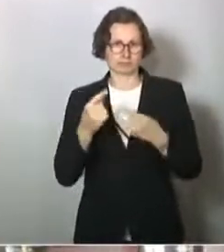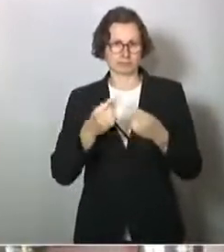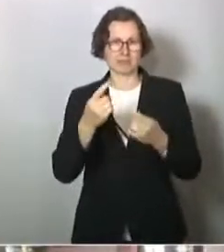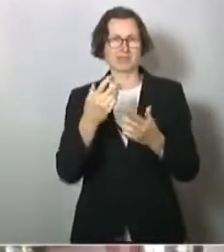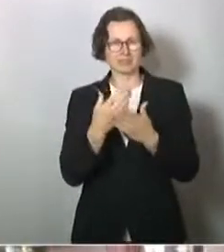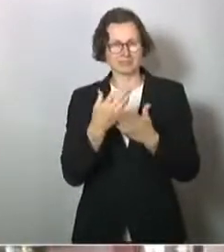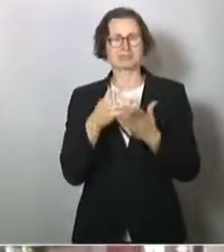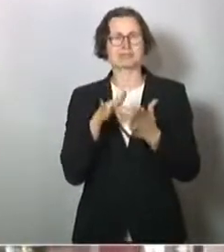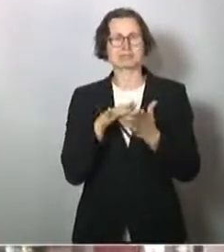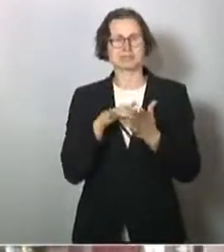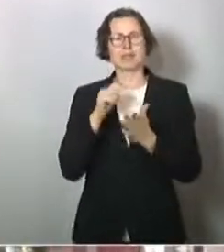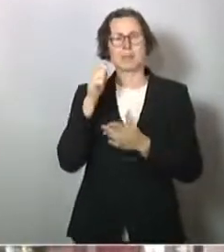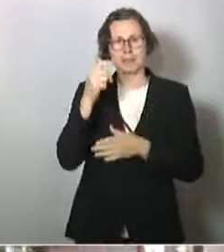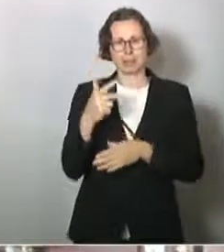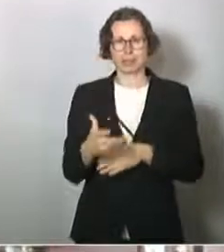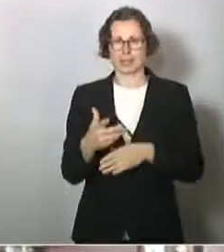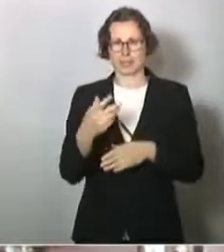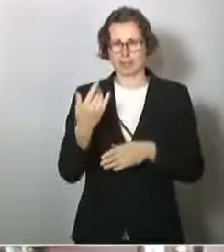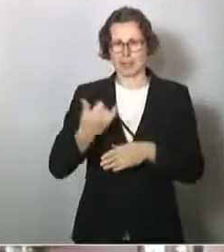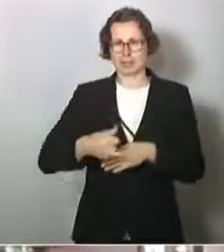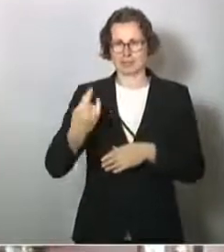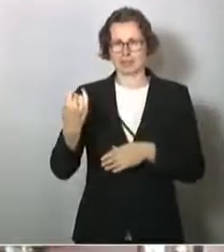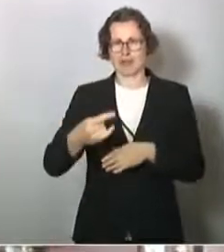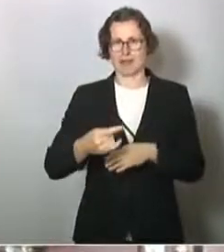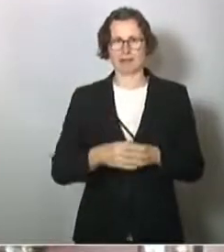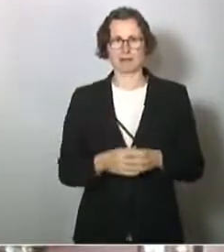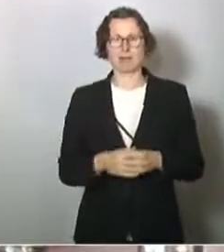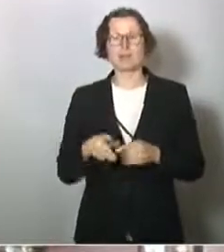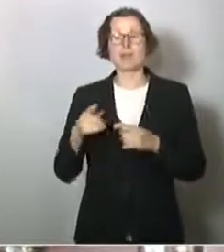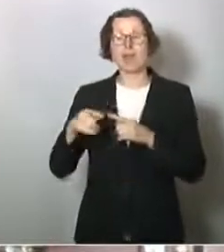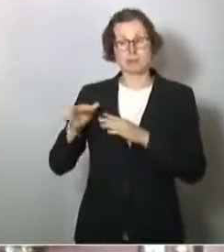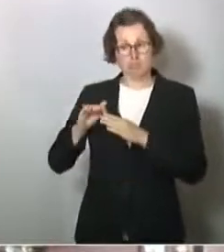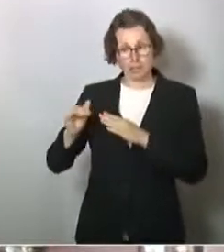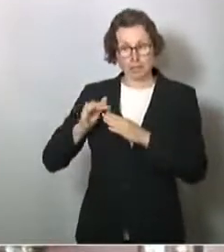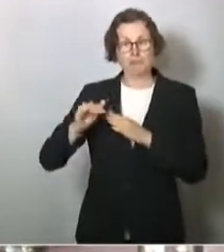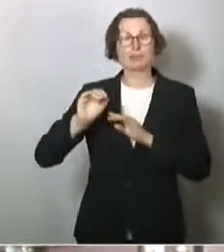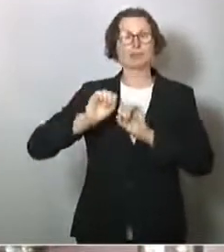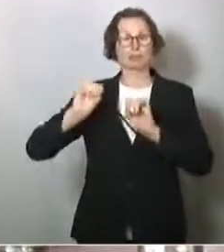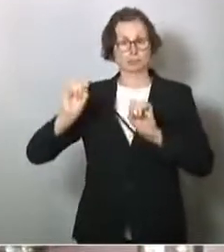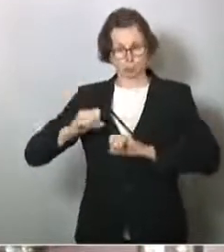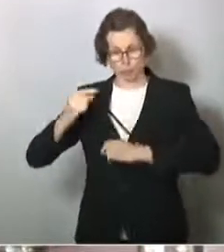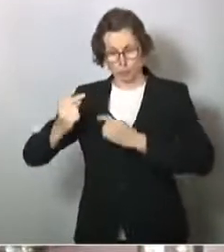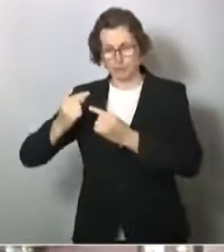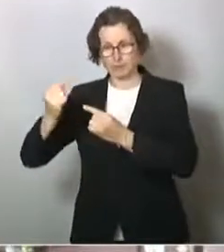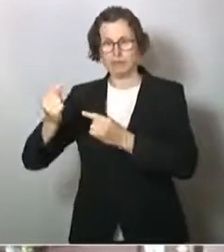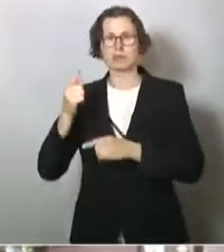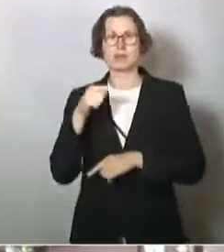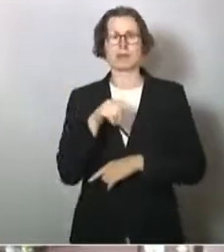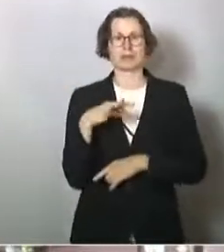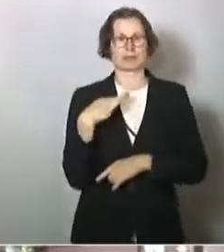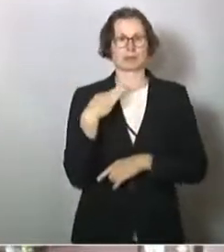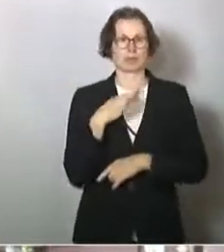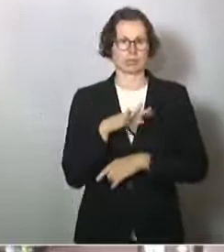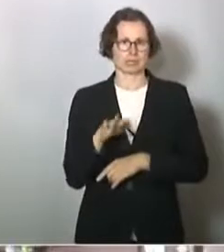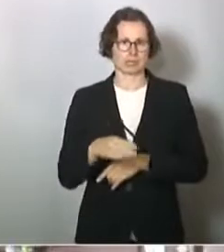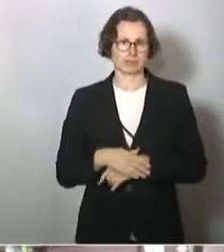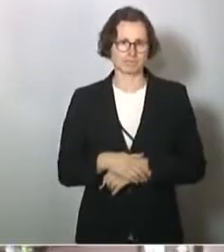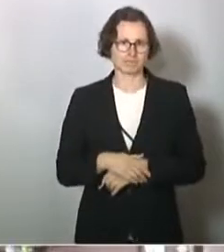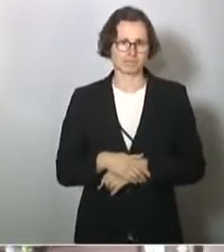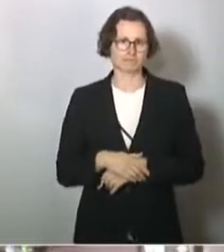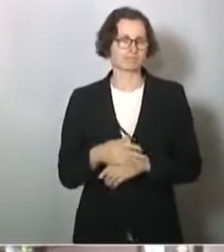Prioritätensetzung der letzten Jahre zu tun. Auf anderen Ebenen hat man Strukturen entwickelt in der EU, hier nicht beispielsweise. Ich glaube, das